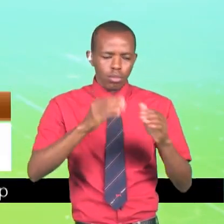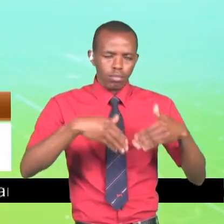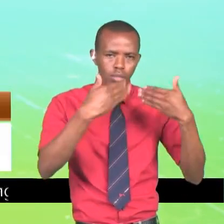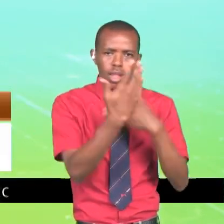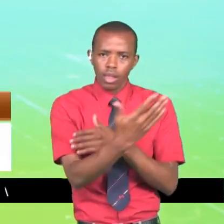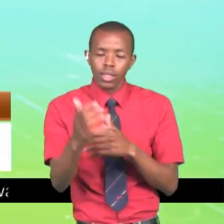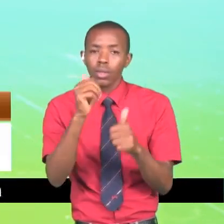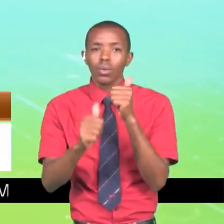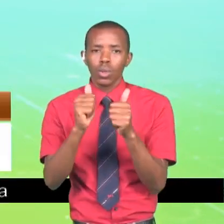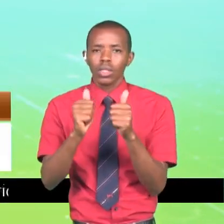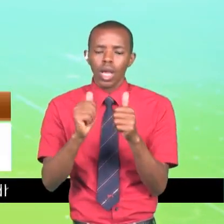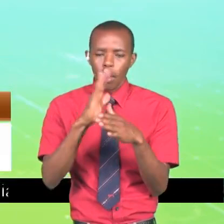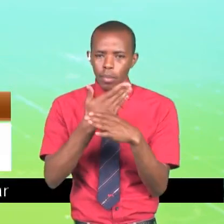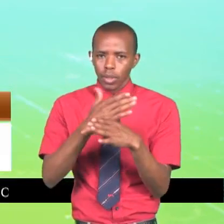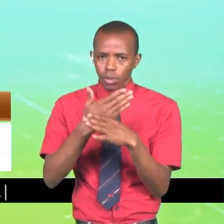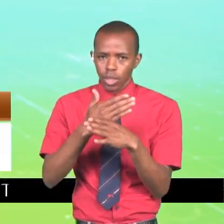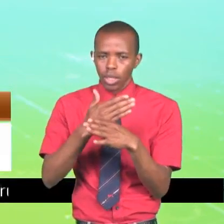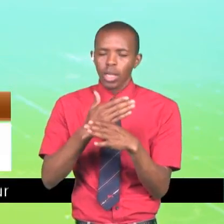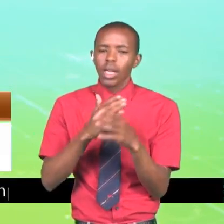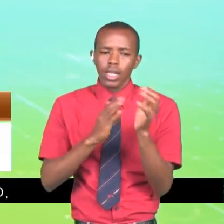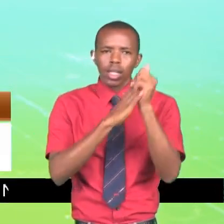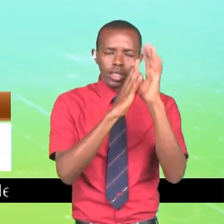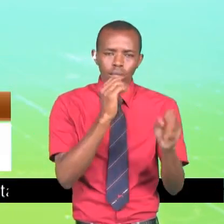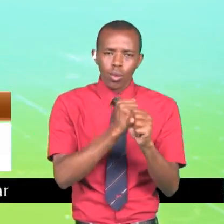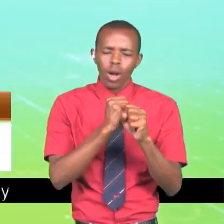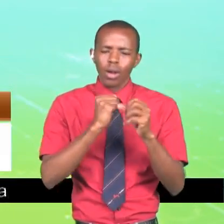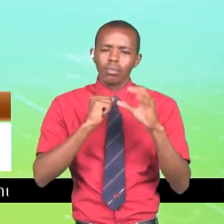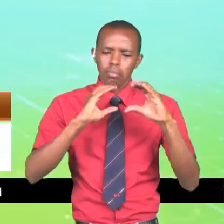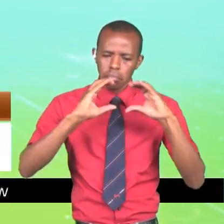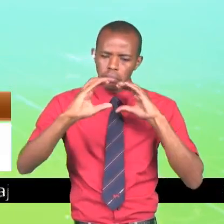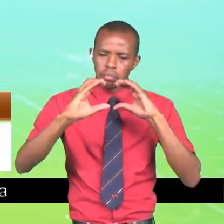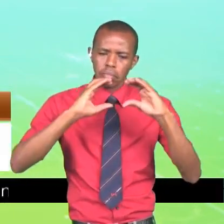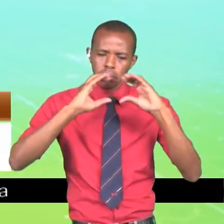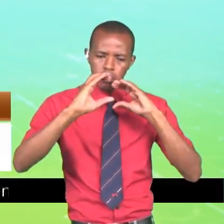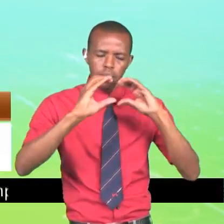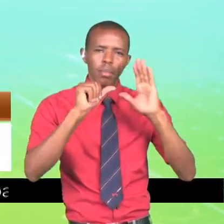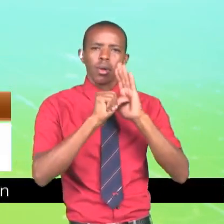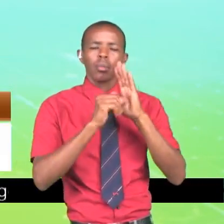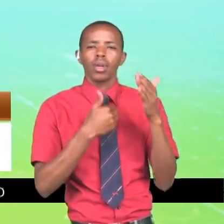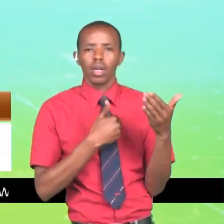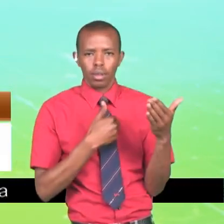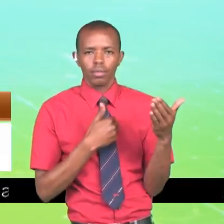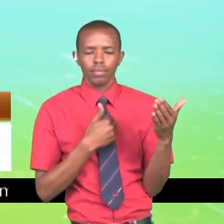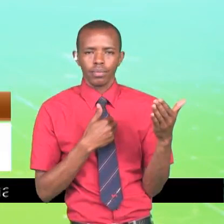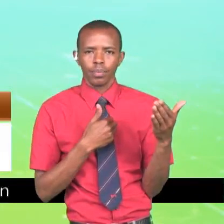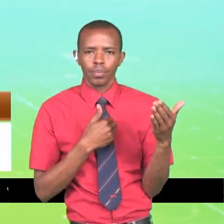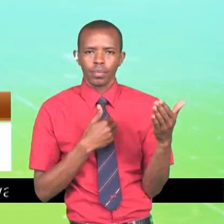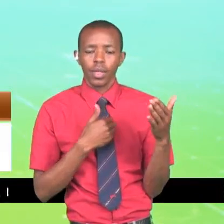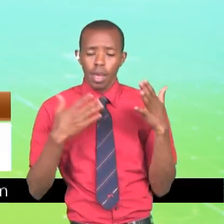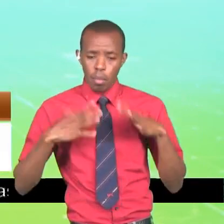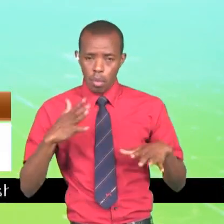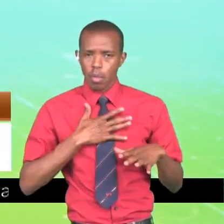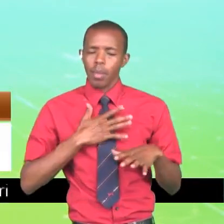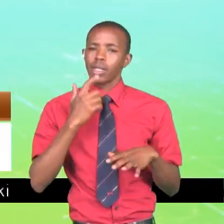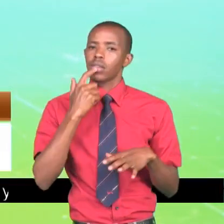nafaa kuwa kati ya viongozi na katika kutenda kazi ni mazungumzo ya hile shinda hiko. Na kuna kitu ambacho niliambia wanainchu